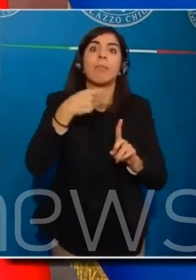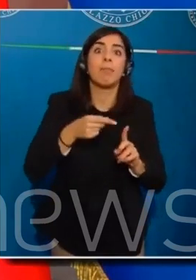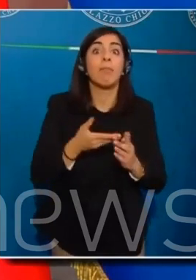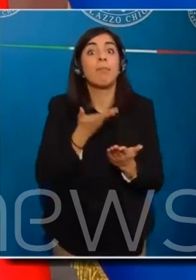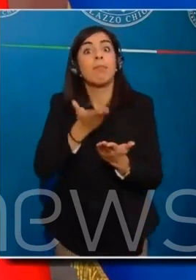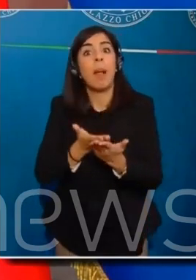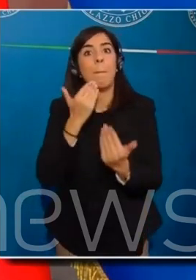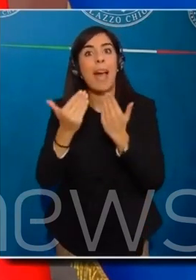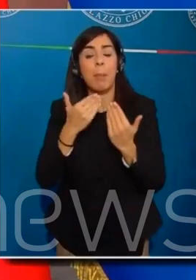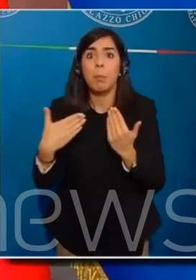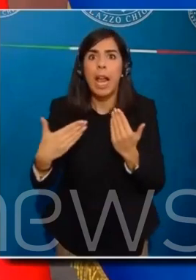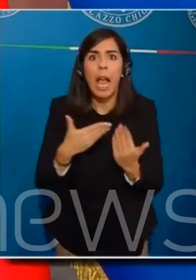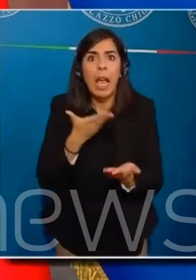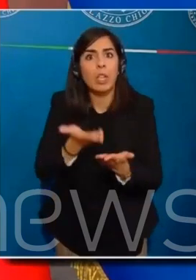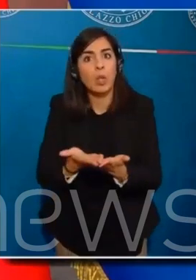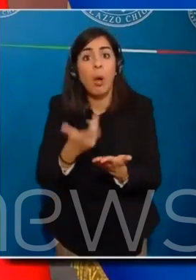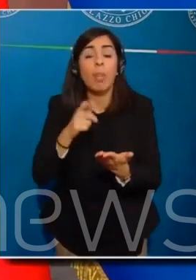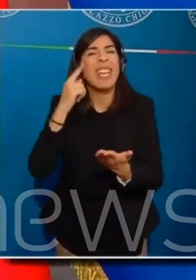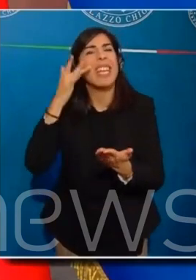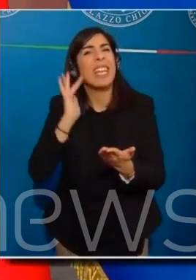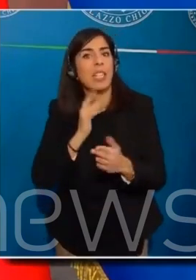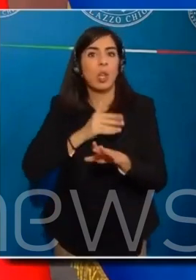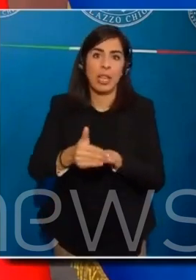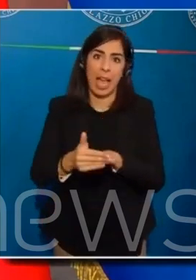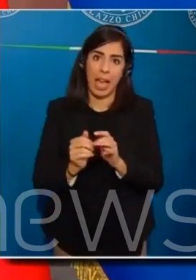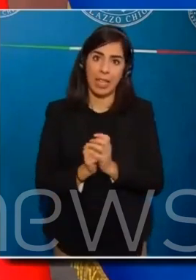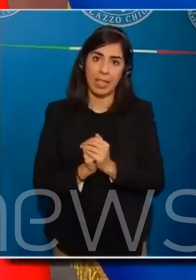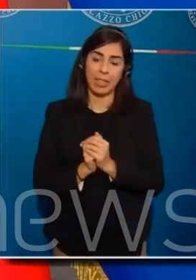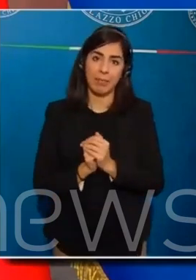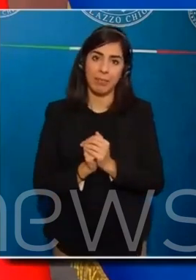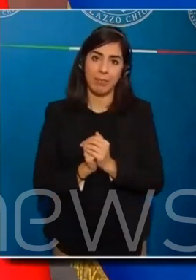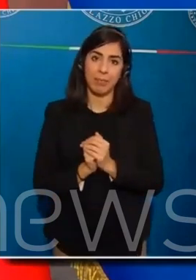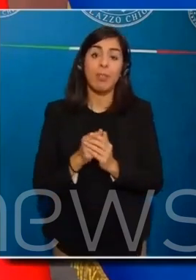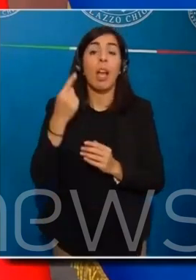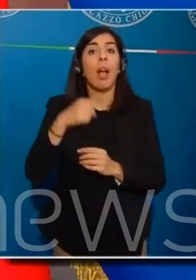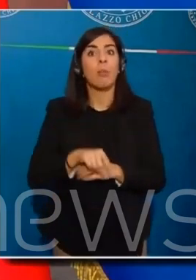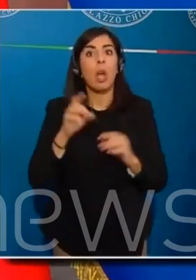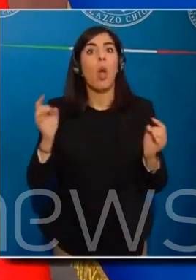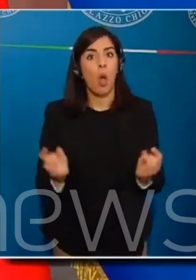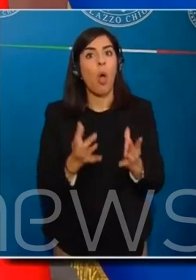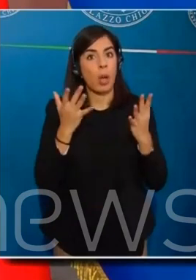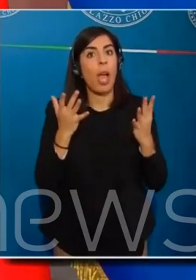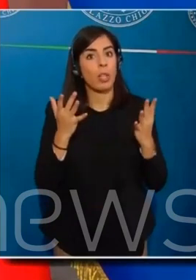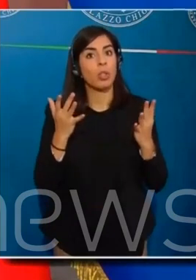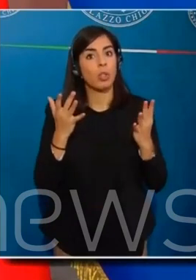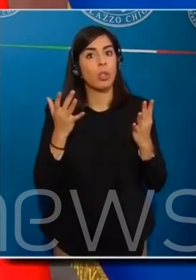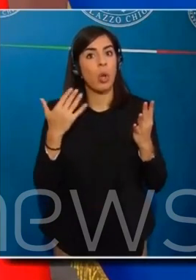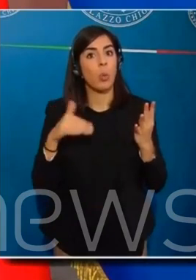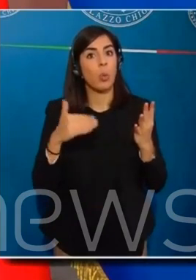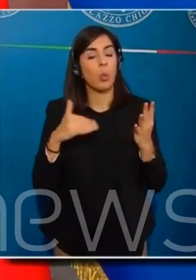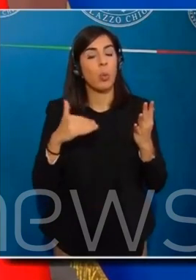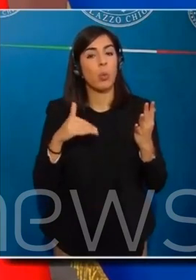perché altrimenti poi rischiamo di andare in ritardo. E questa è un'occasione storica e l'ho detto più volte